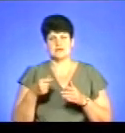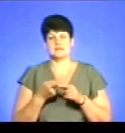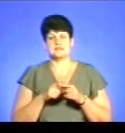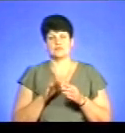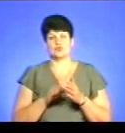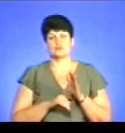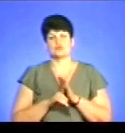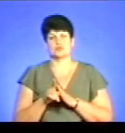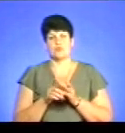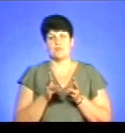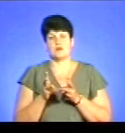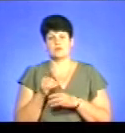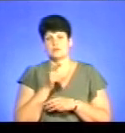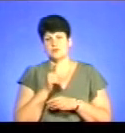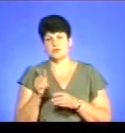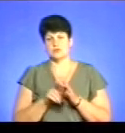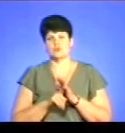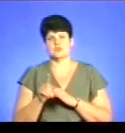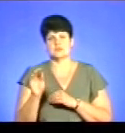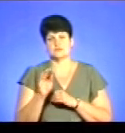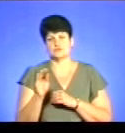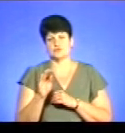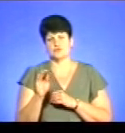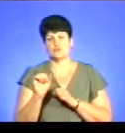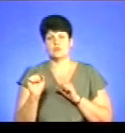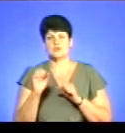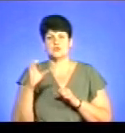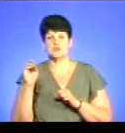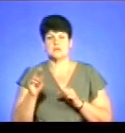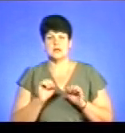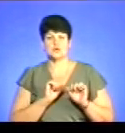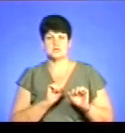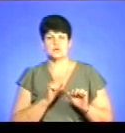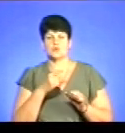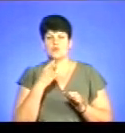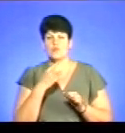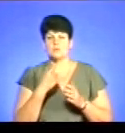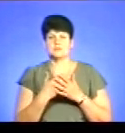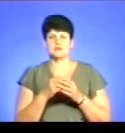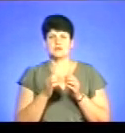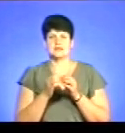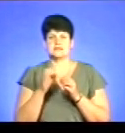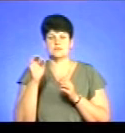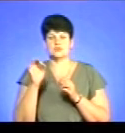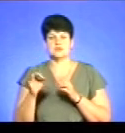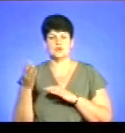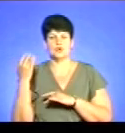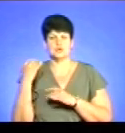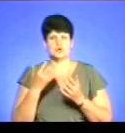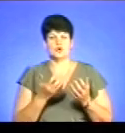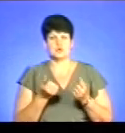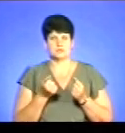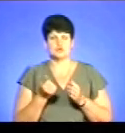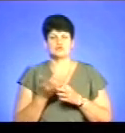початку опалювального сезону, що стартує у жовтні. В управлінні соціального захисту кажуть, близько 10% колишніх одержувачів